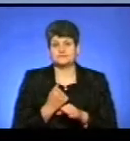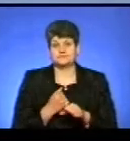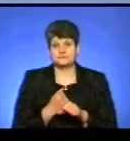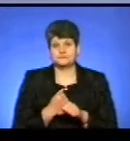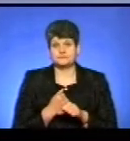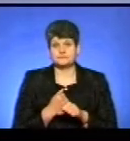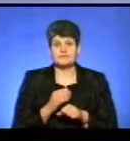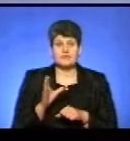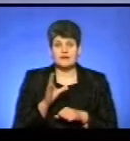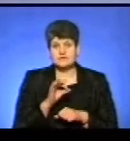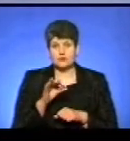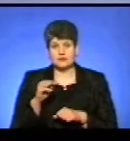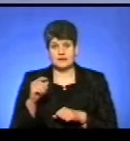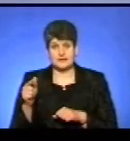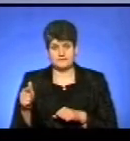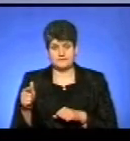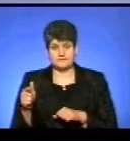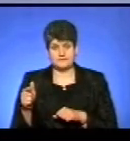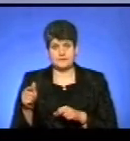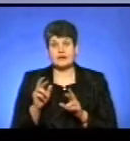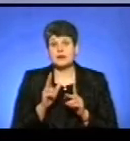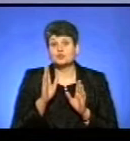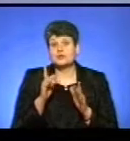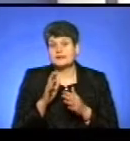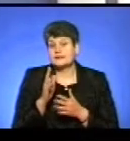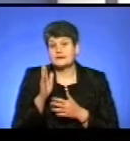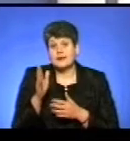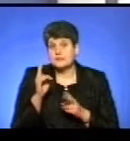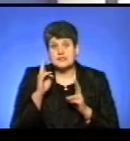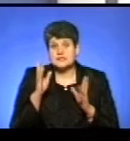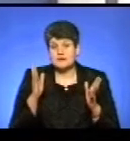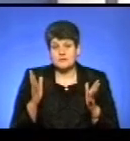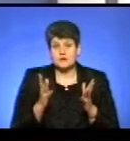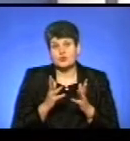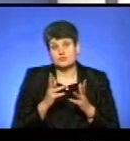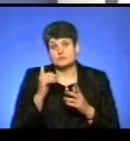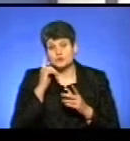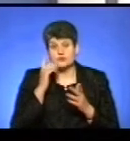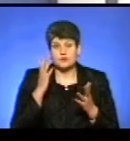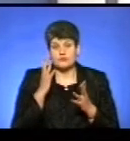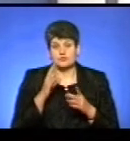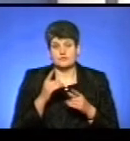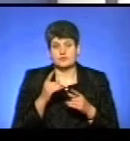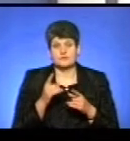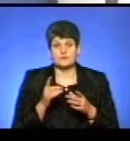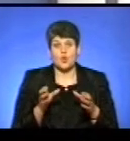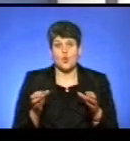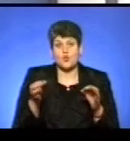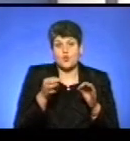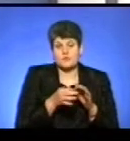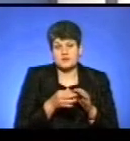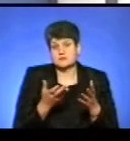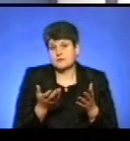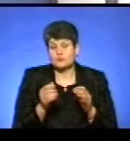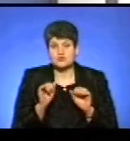так, як всі ОТГ. Але, як воно буде далі, ми не знаємо. Ми все ж таки розраховуємо, що вони або укропнюються, або, можливо, до когось доєднаються, і,